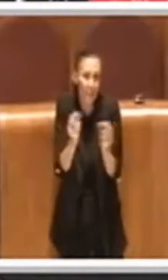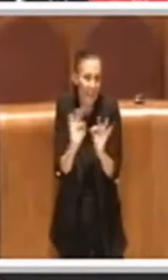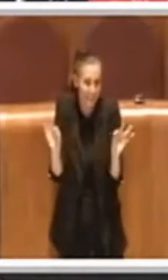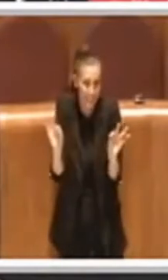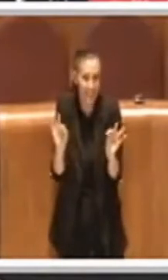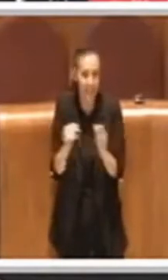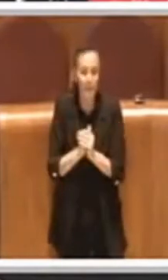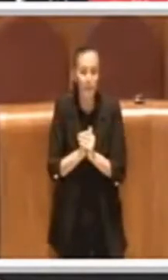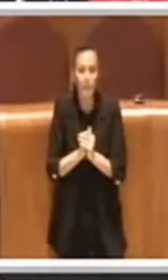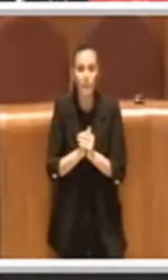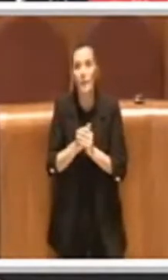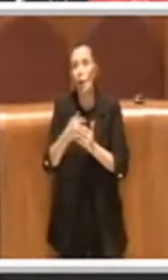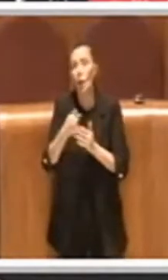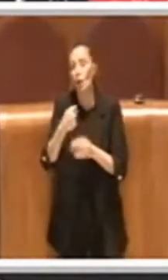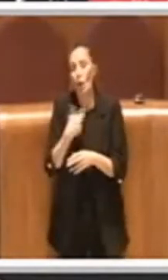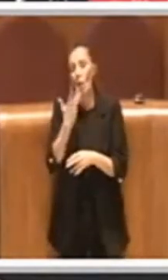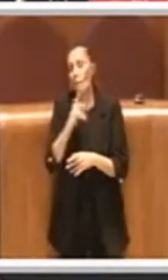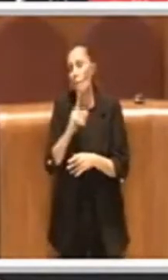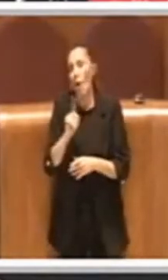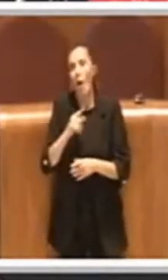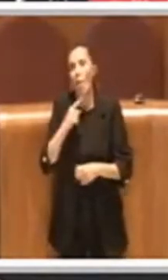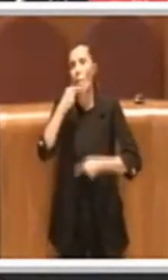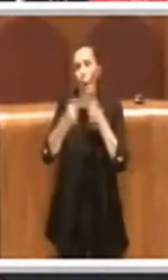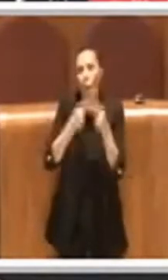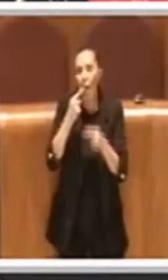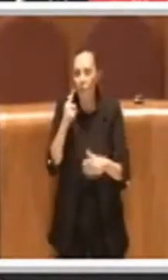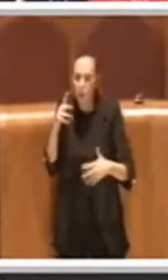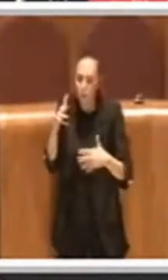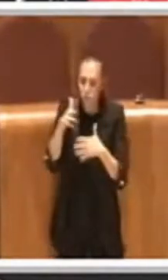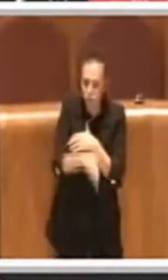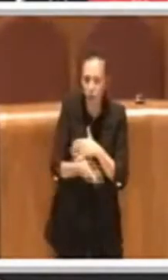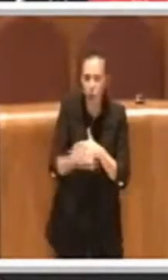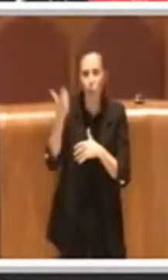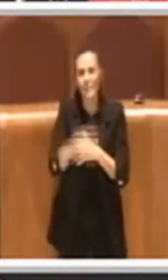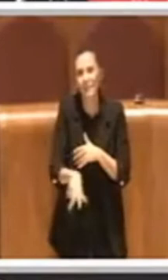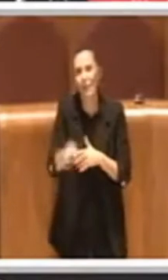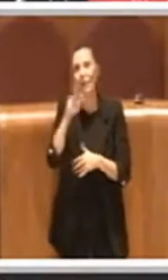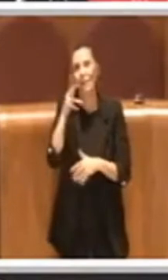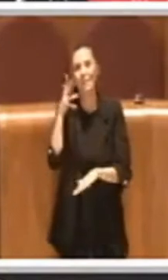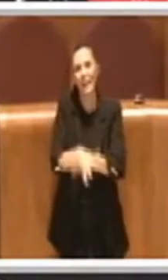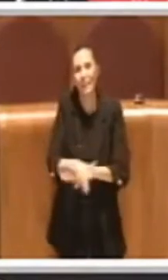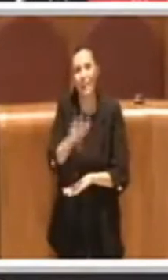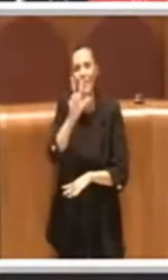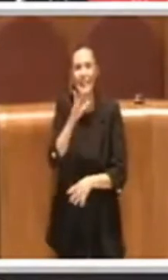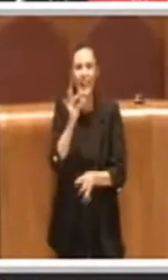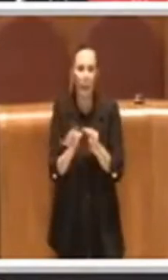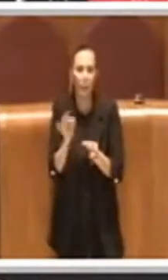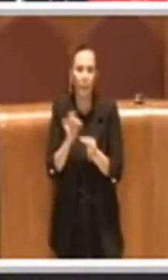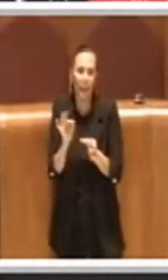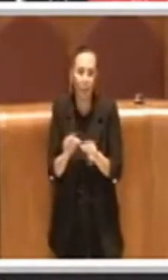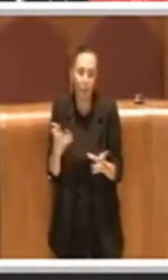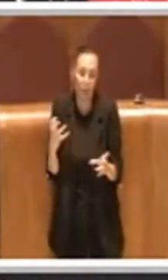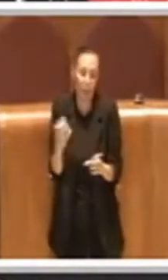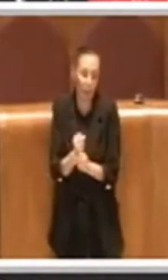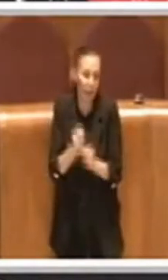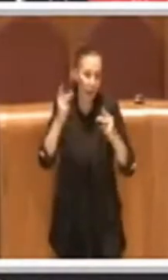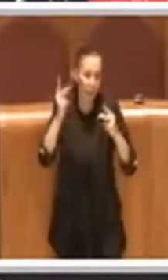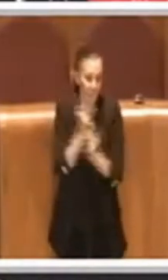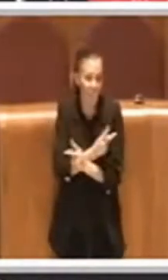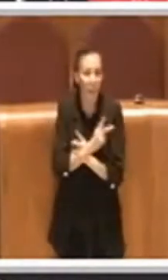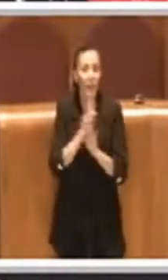non entro nelle polemiche spicciole perché l'intervento di tre minuti è particolarmente breve.